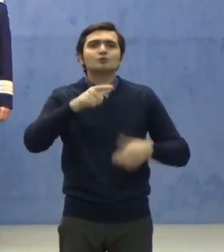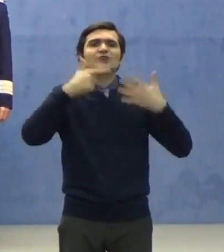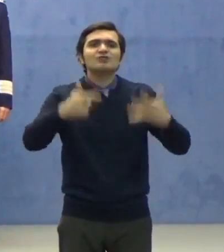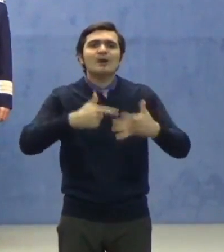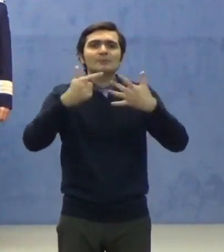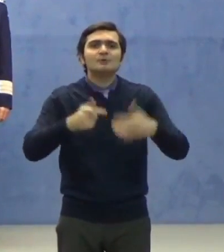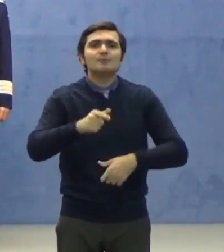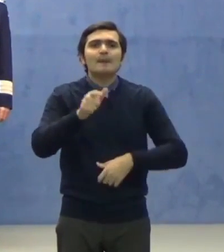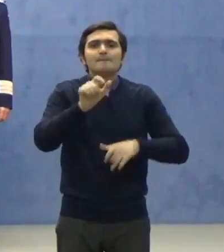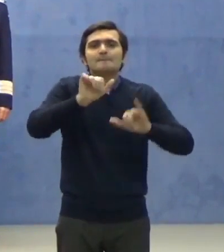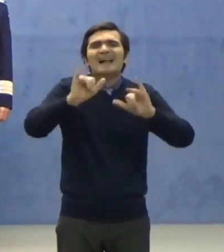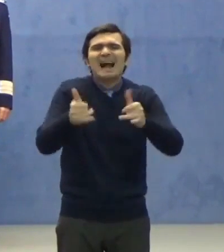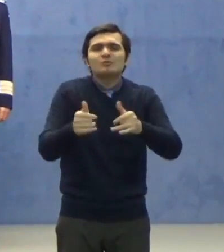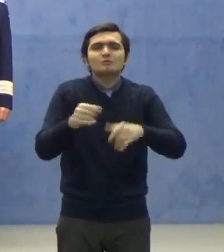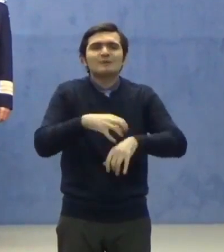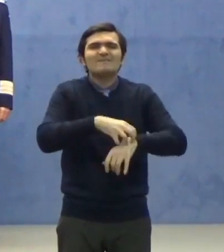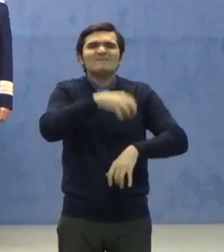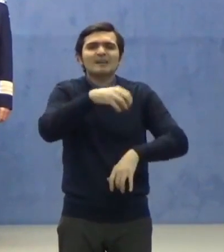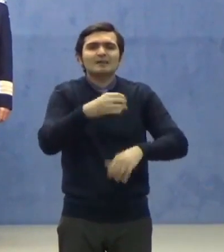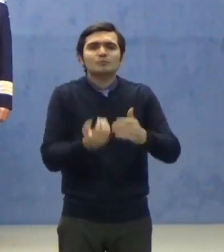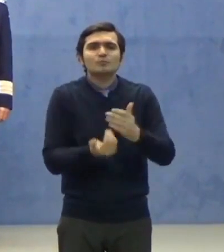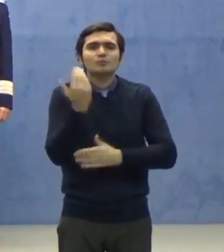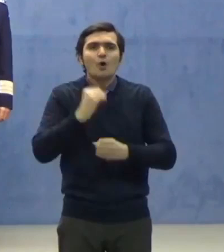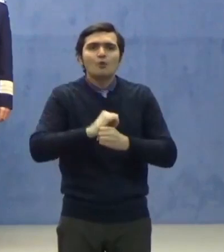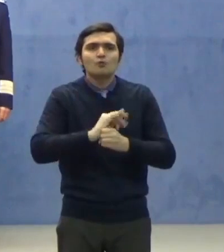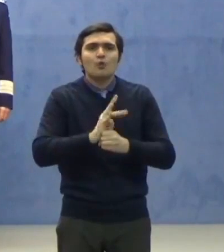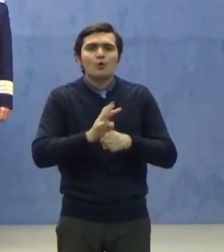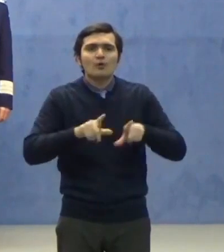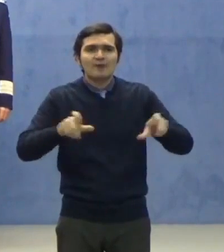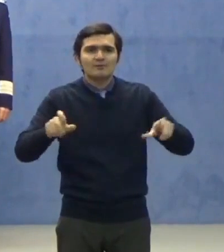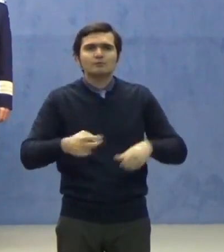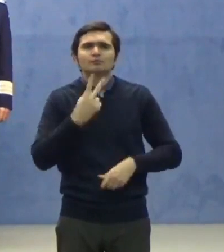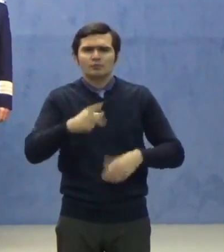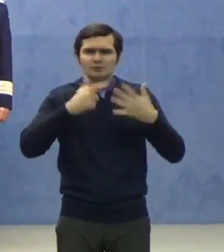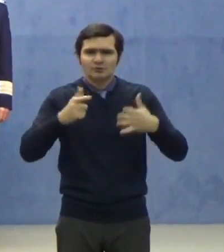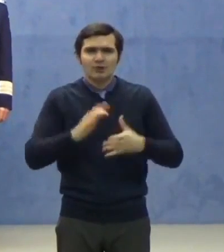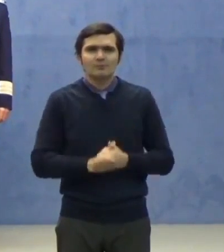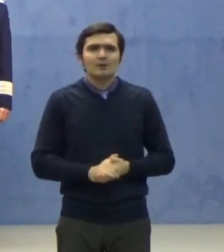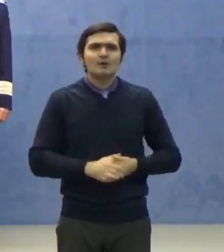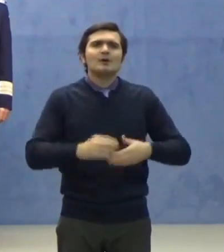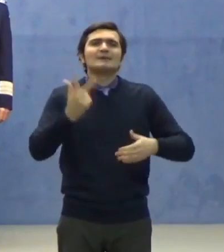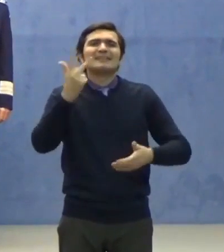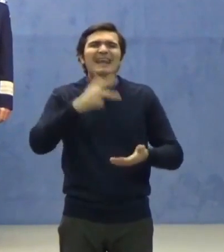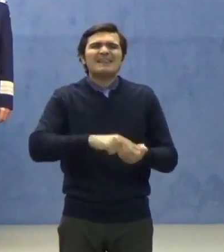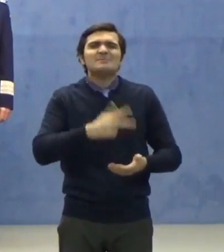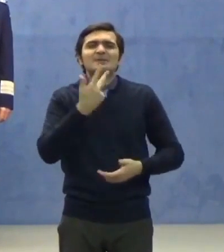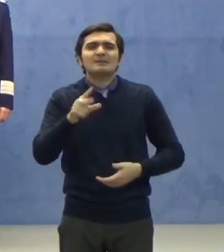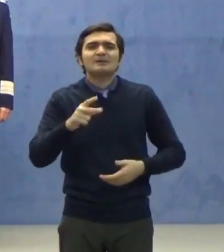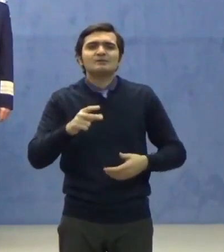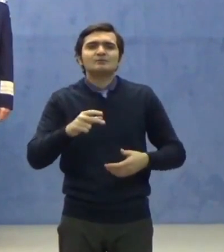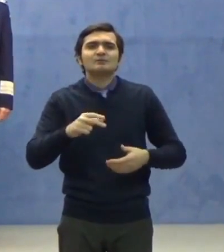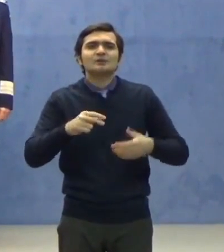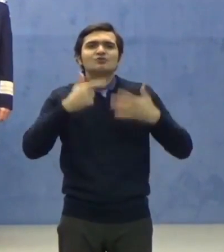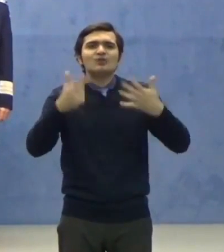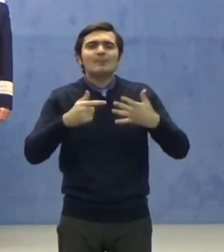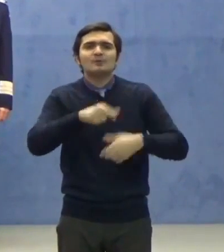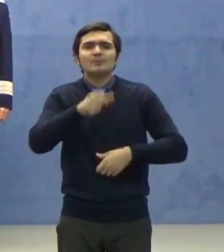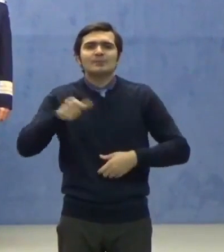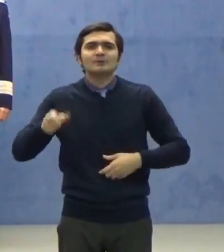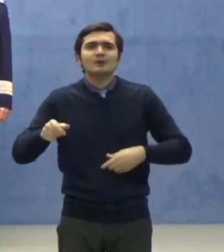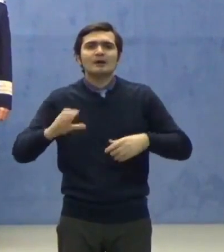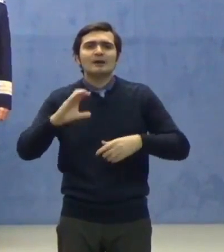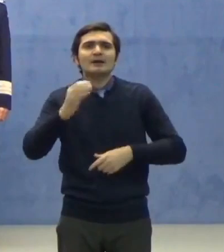cazuri de infectare cu noul tip de coronavirus există 3.373 de persoane în carantină